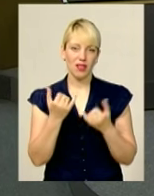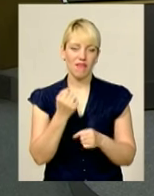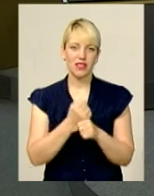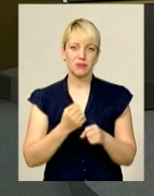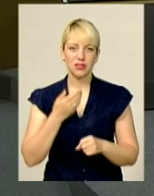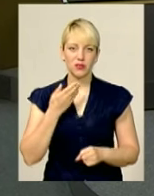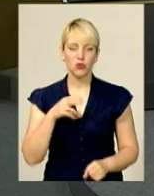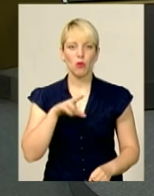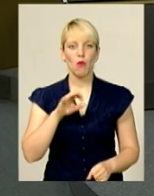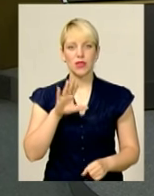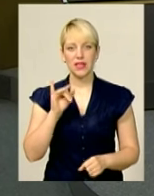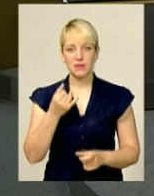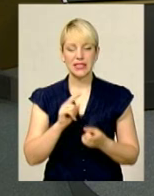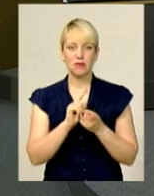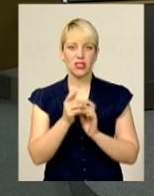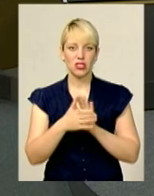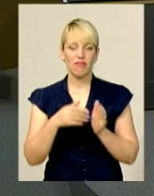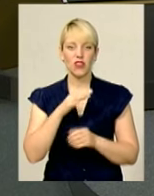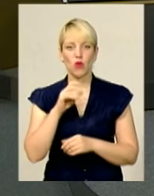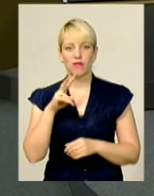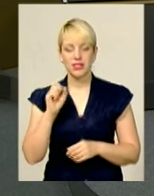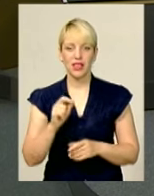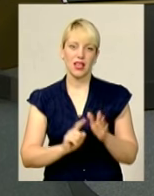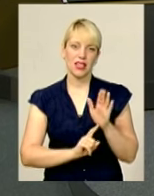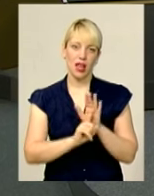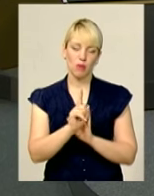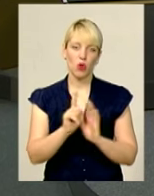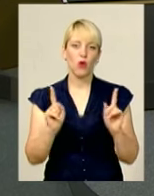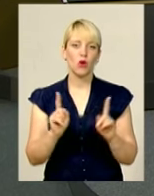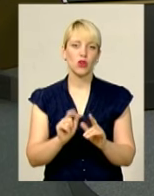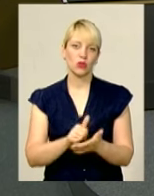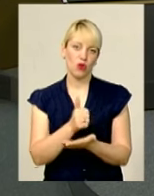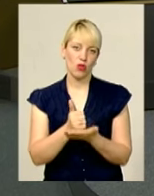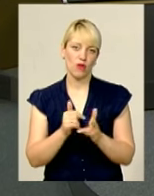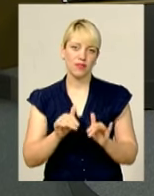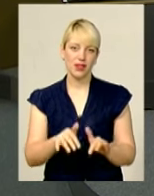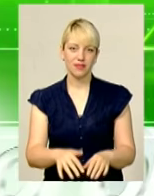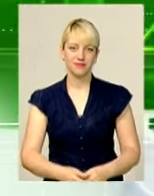працюють Віталій Постемський та Оксана Фіновська. І на початку коротко про головне.